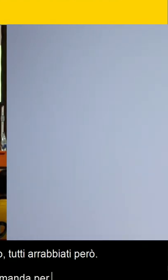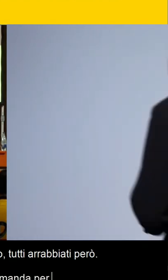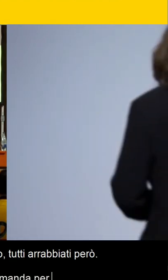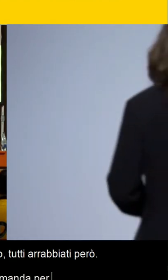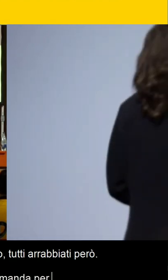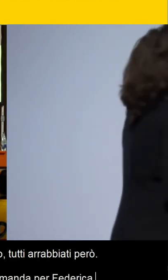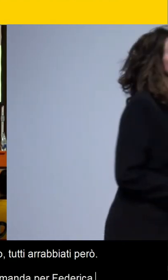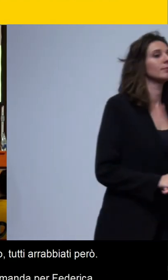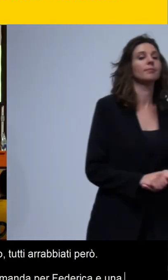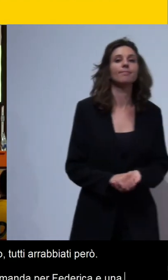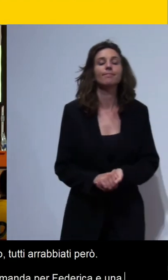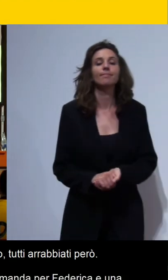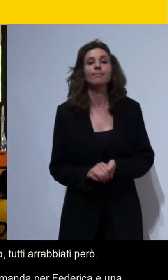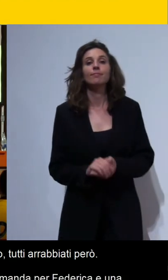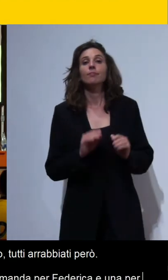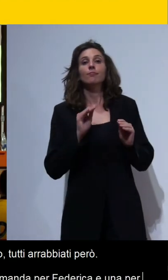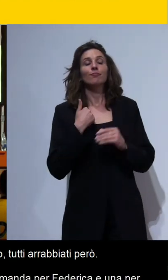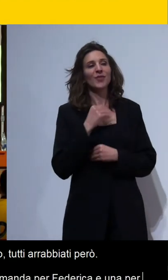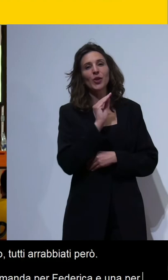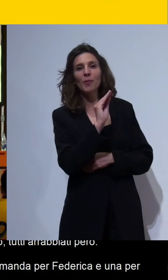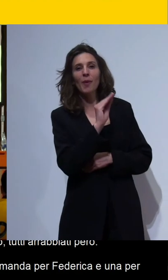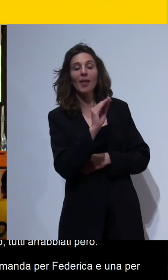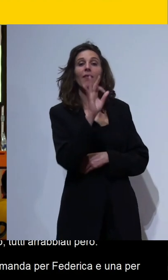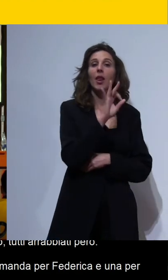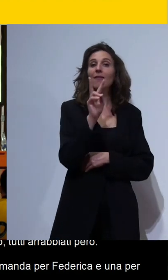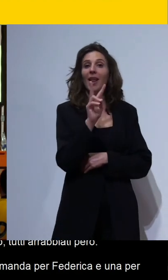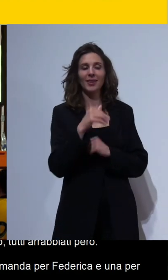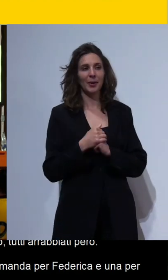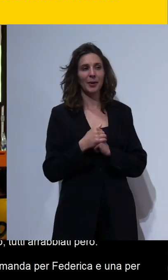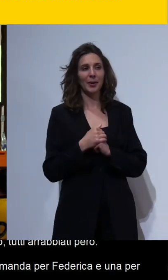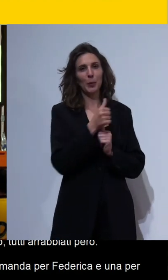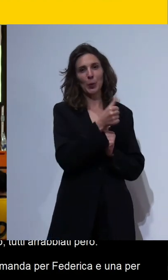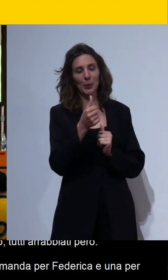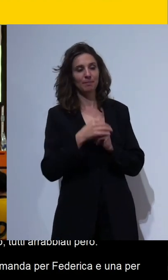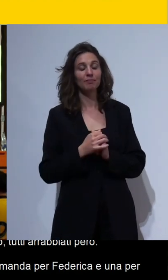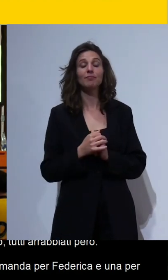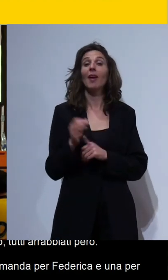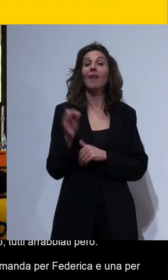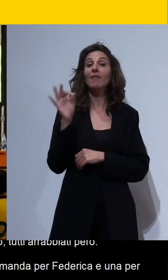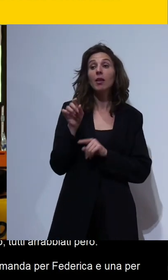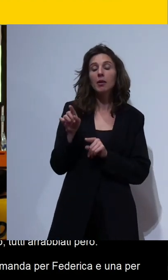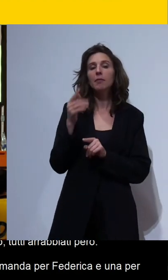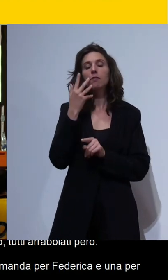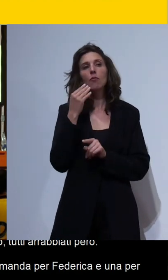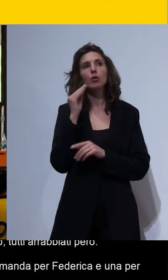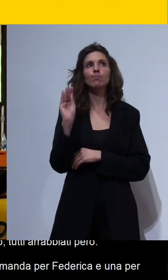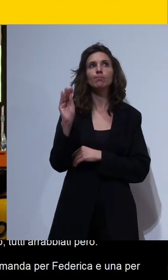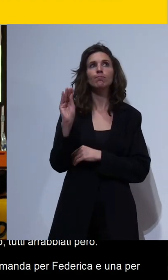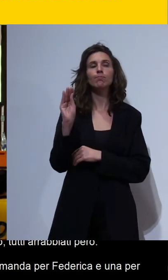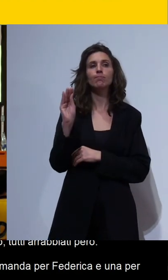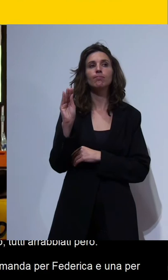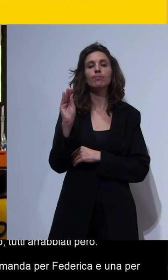e una domanda per Valentina allora per Federica vorrei sapere qual è diciamo rispetto al totale degli alloggi